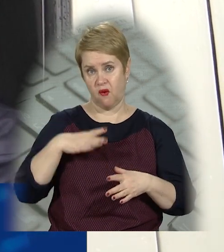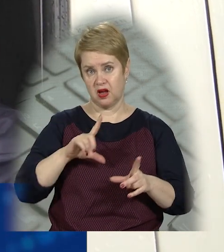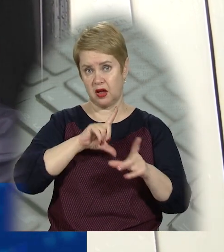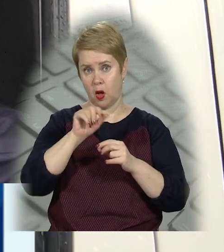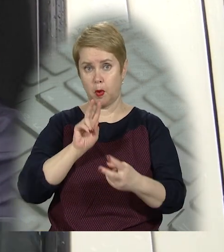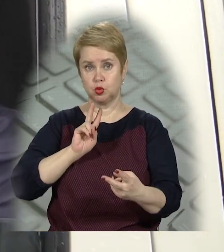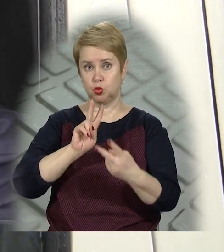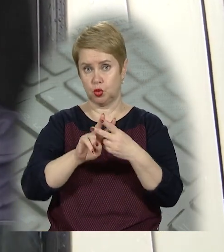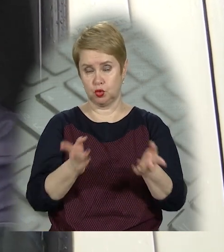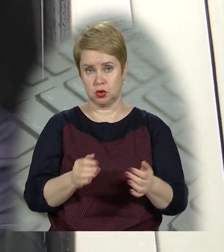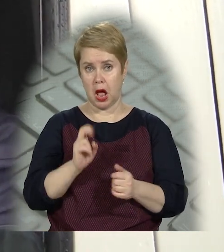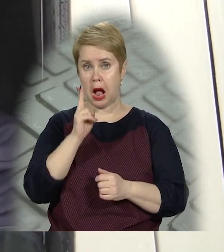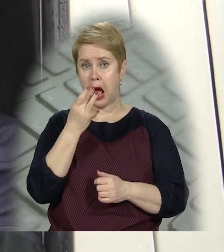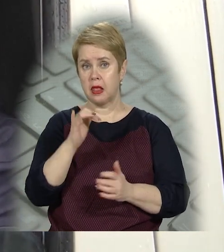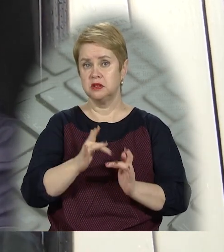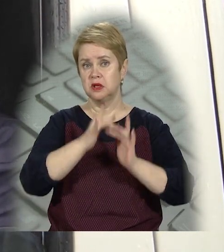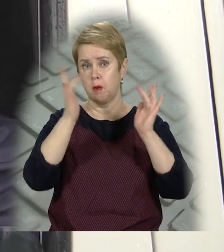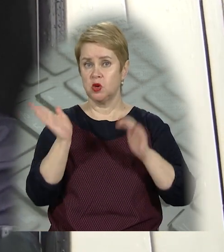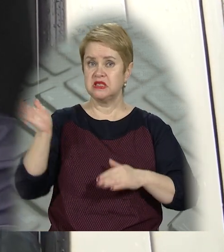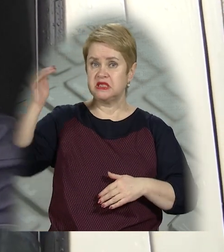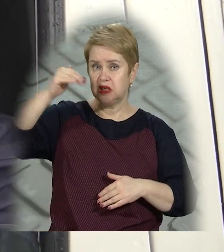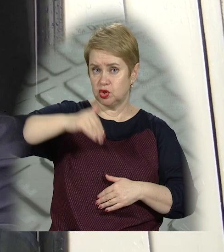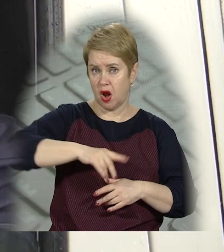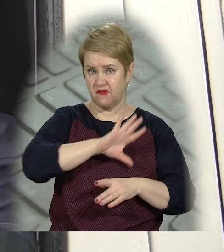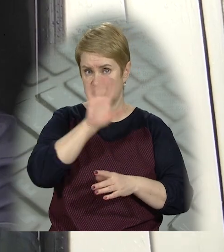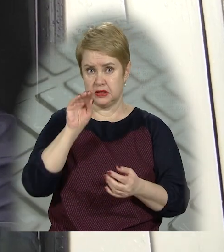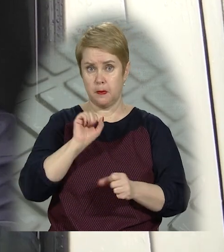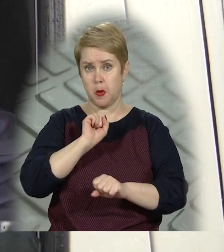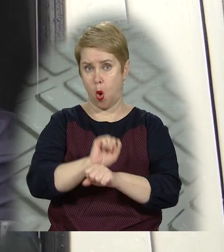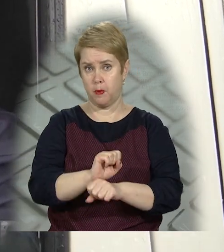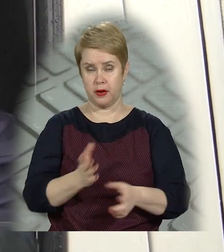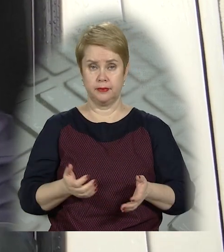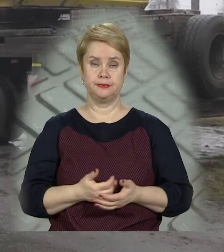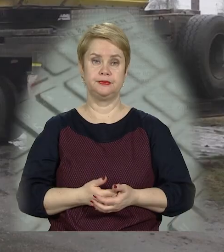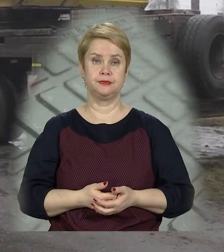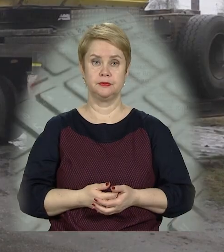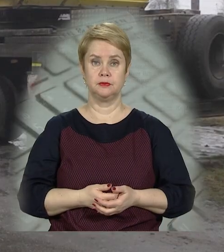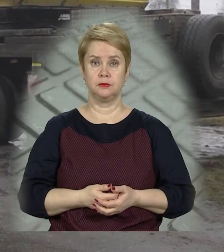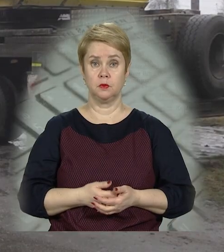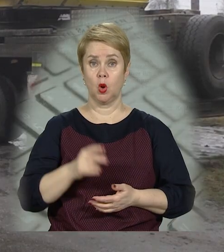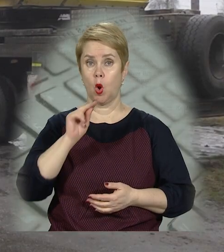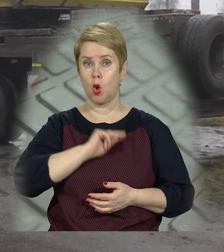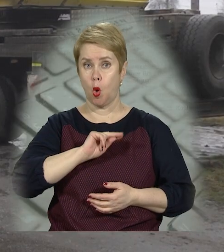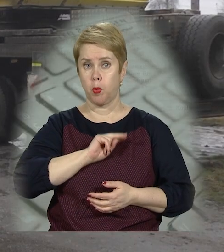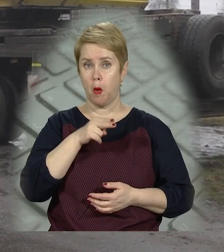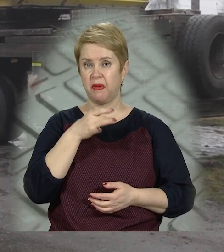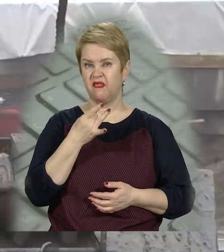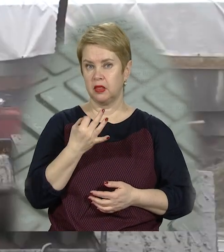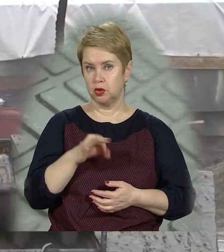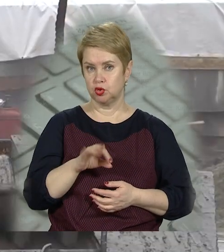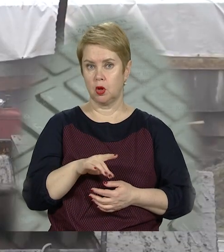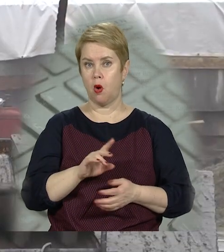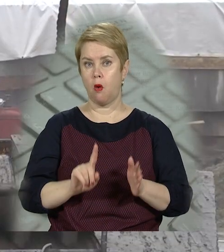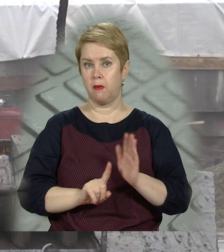їхати позустрічній, з Кайдацького мосту, з'їжджаєш усюди пробки. Роботи на північному обході